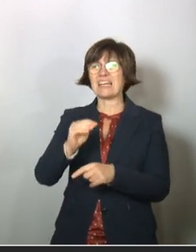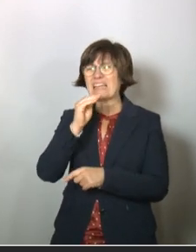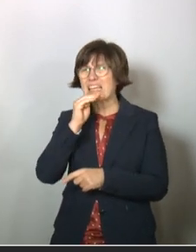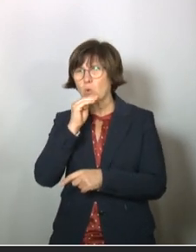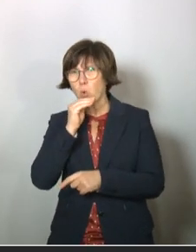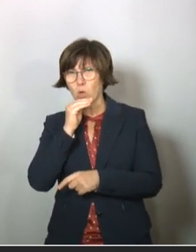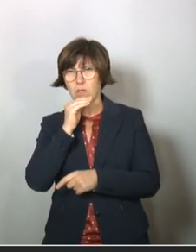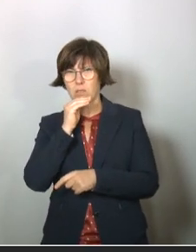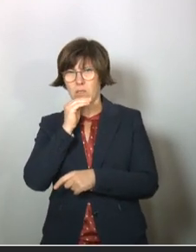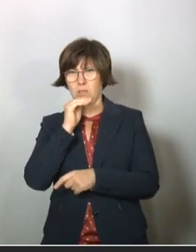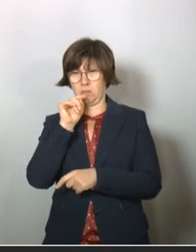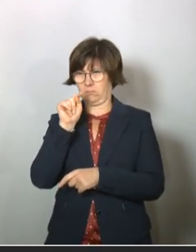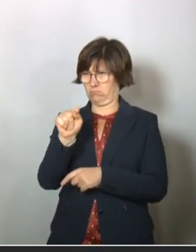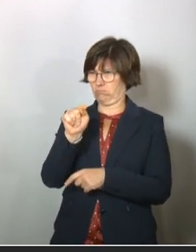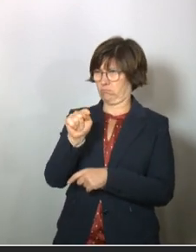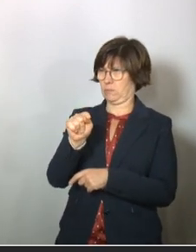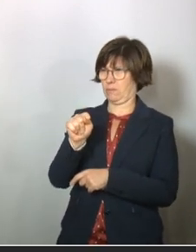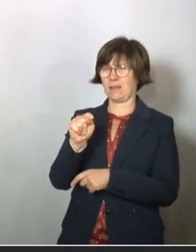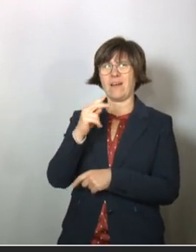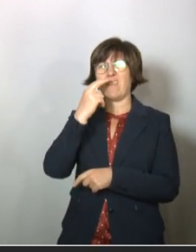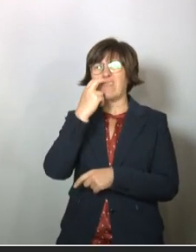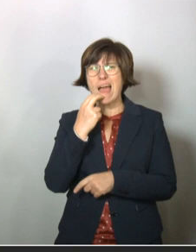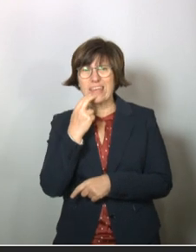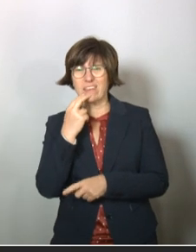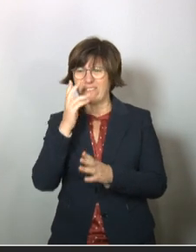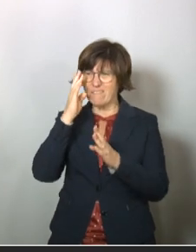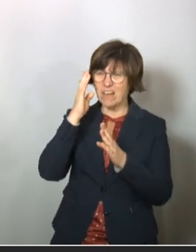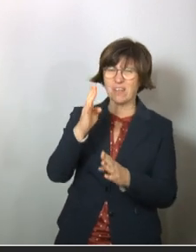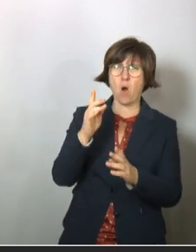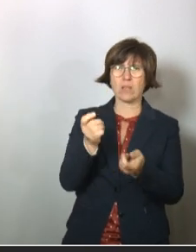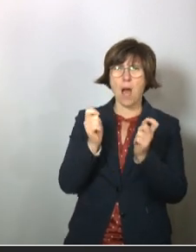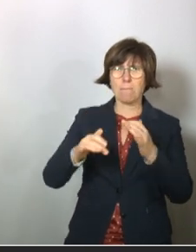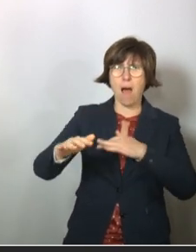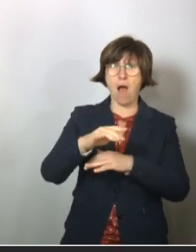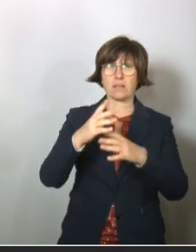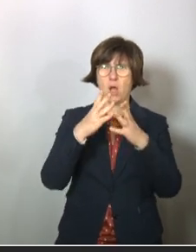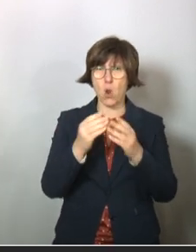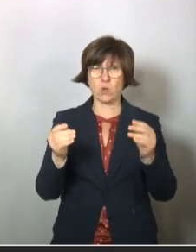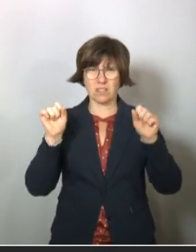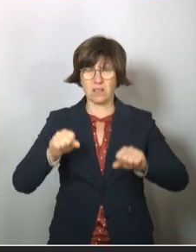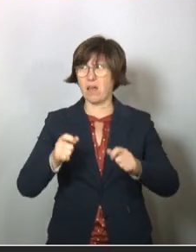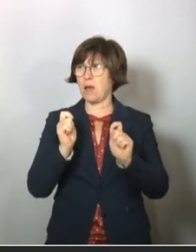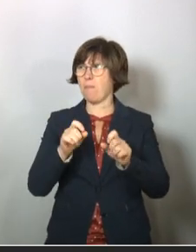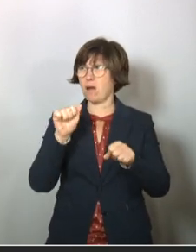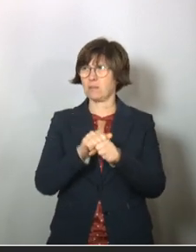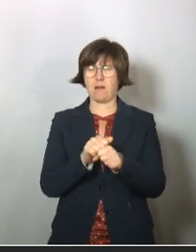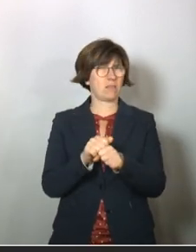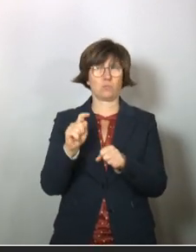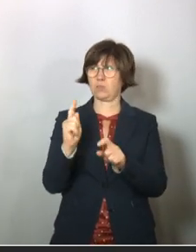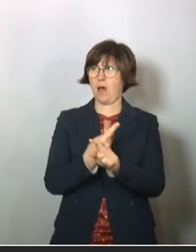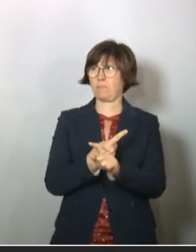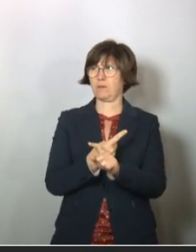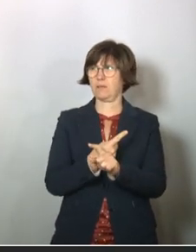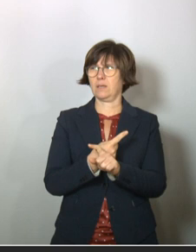um von diesem naiven Vertrauen, dass die Märkte das alle schon irgendwie regeln, wegzukommen